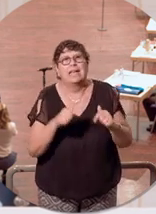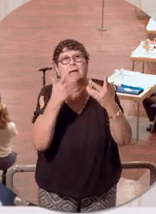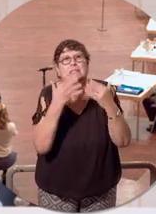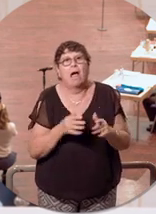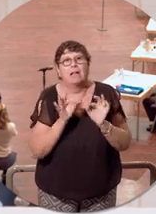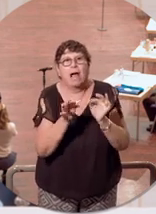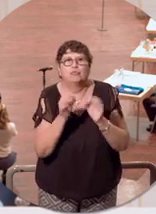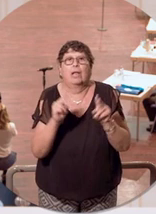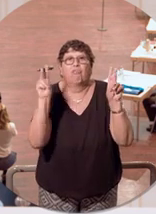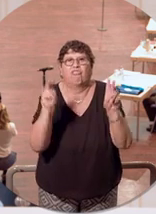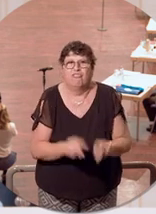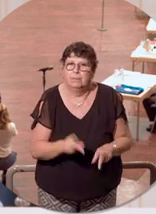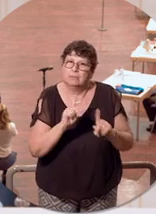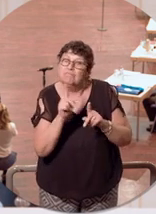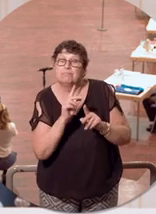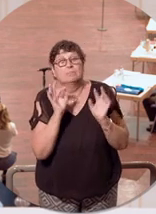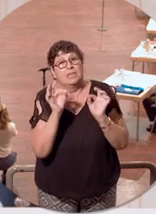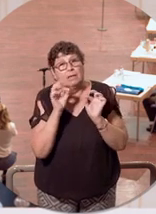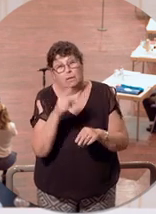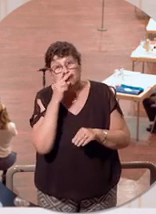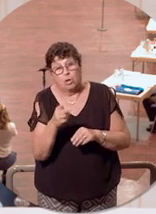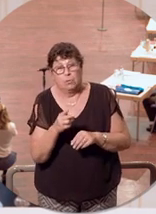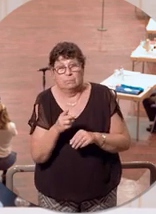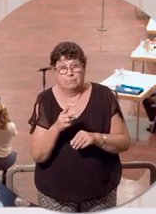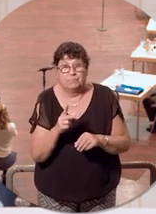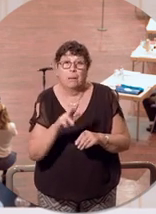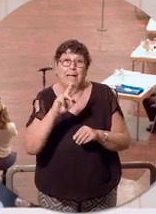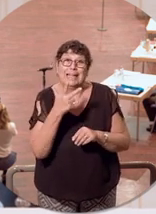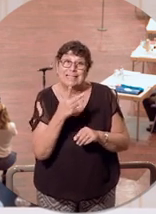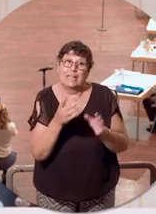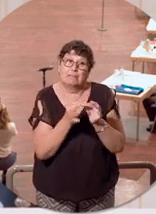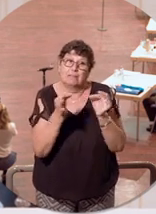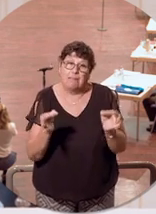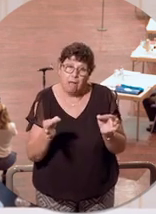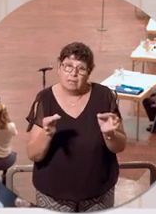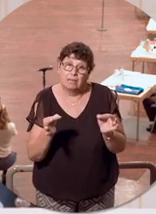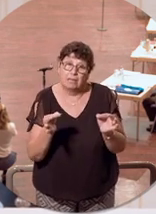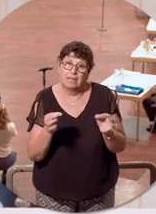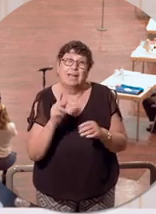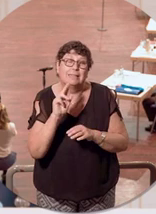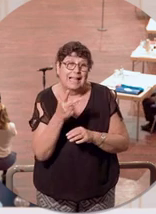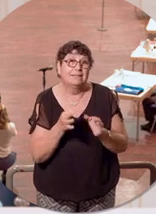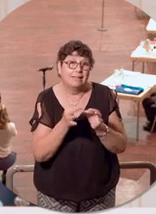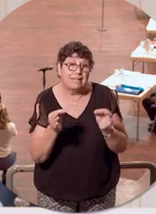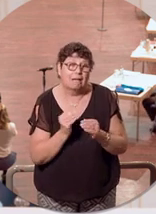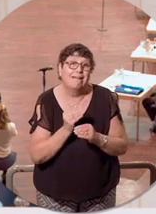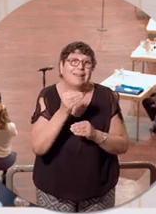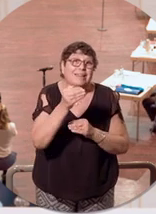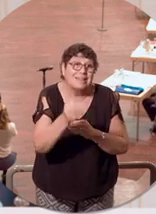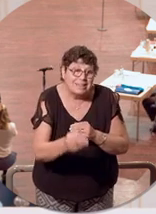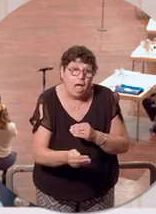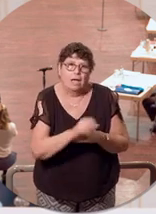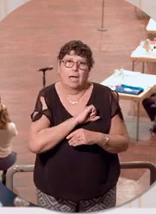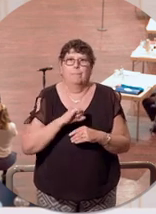kommt. Aber da muss man dann schon nochmal genau hinkommen. Der Wendepunkt vollzog sich am dritten Tage, am dritten Tage nach dem Beginn der